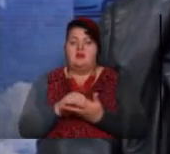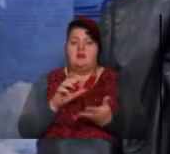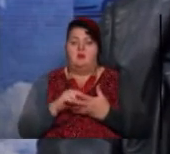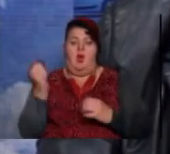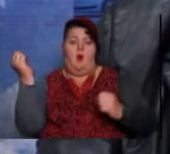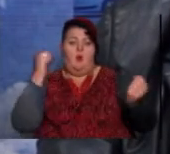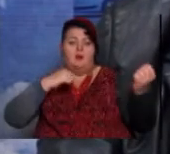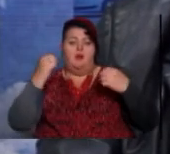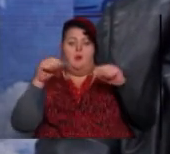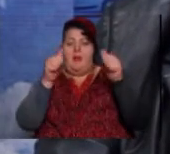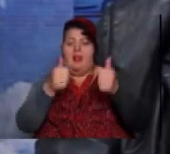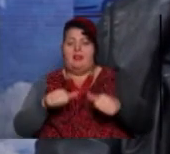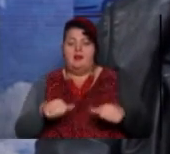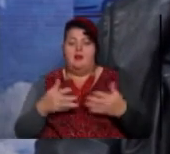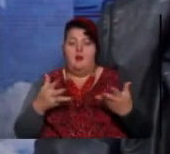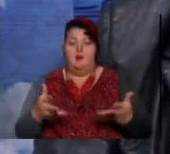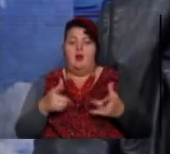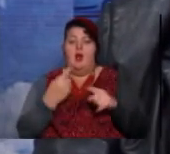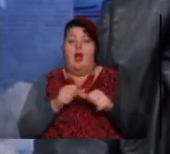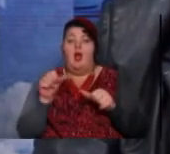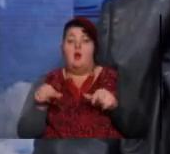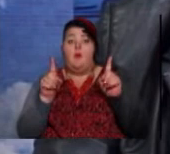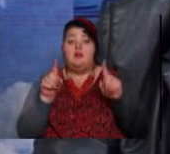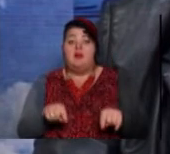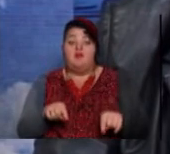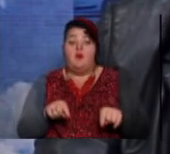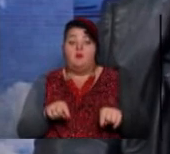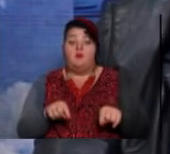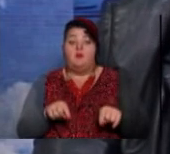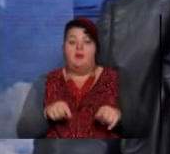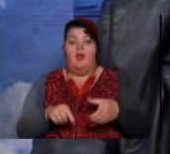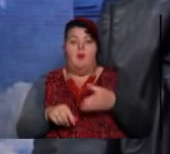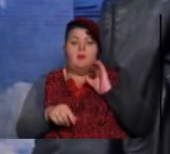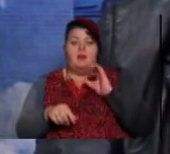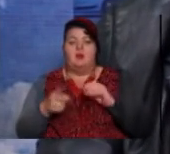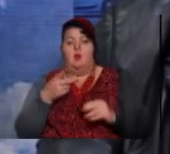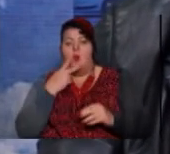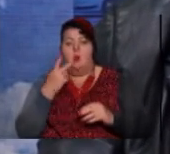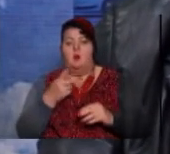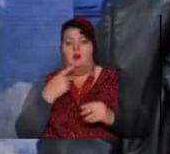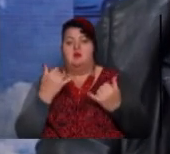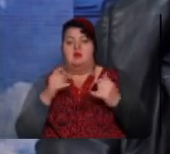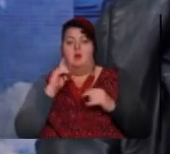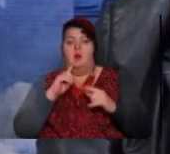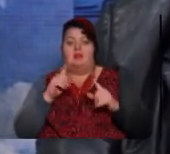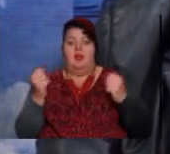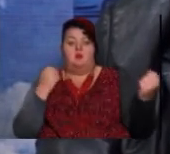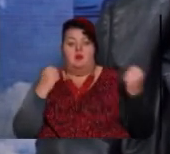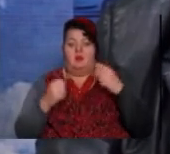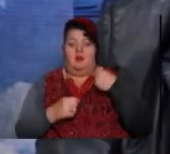занимаються бодибілдингом. Кроме того, ну, пить-курити – це я щас пока за спортсменів говорю.